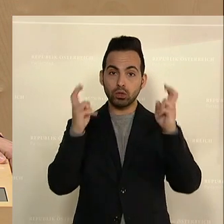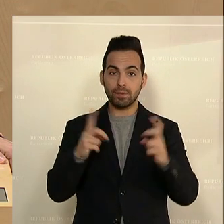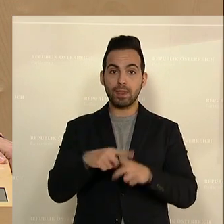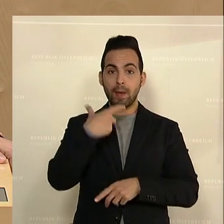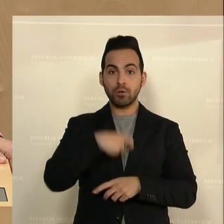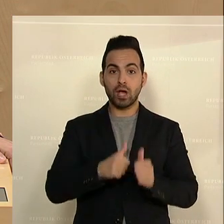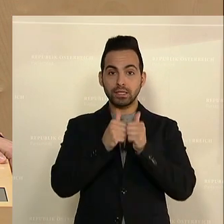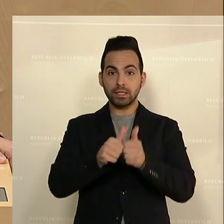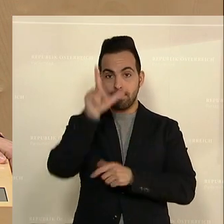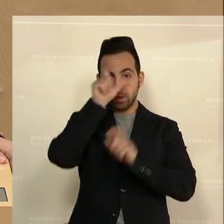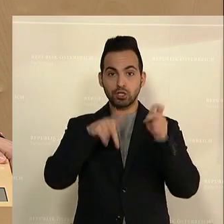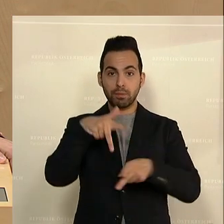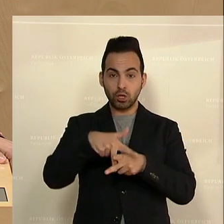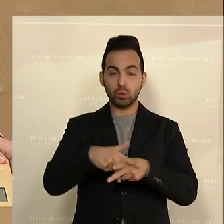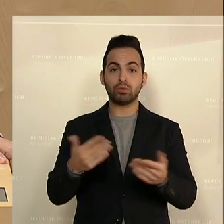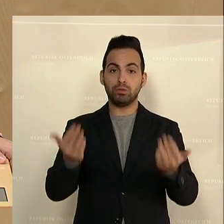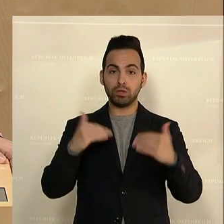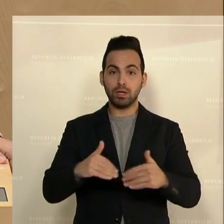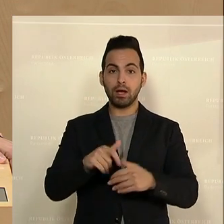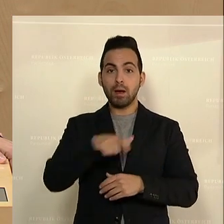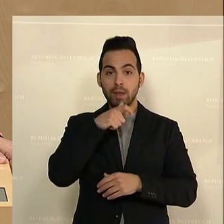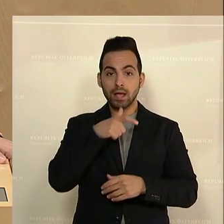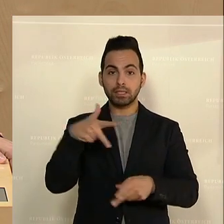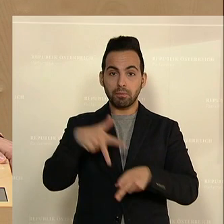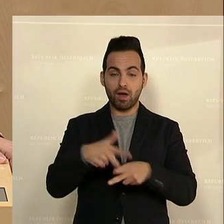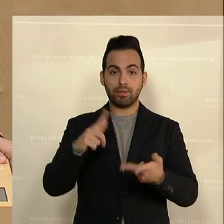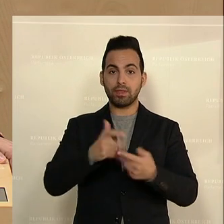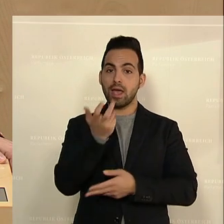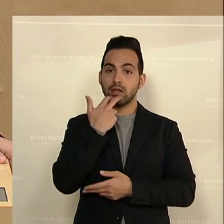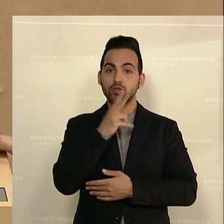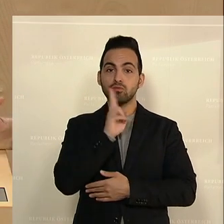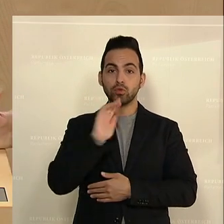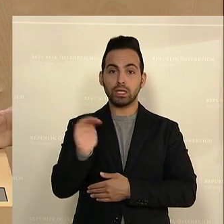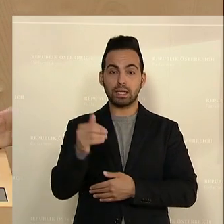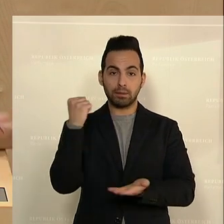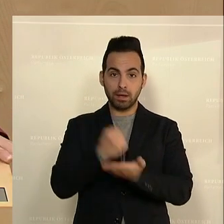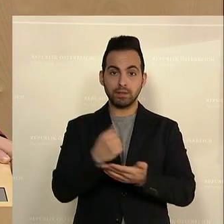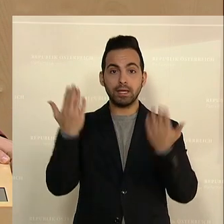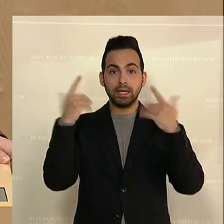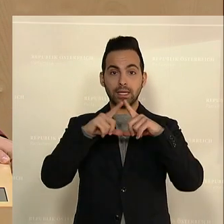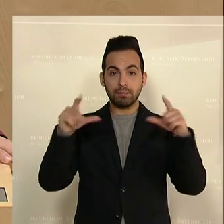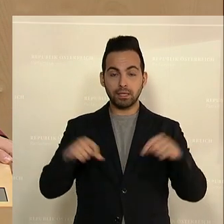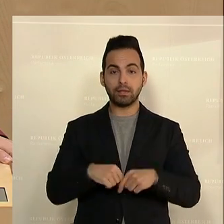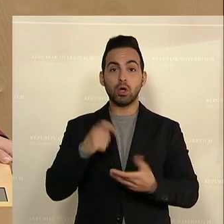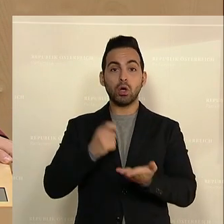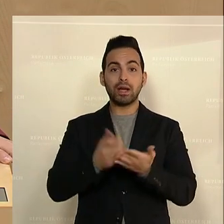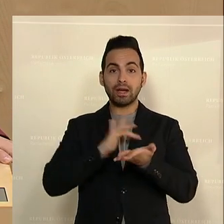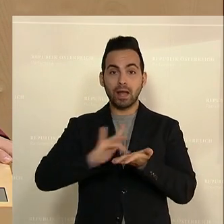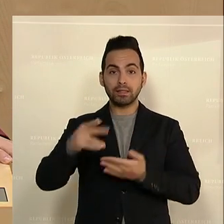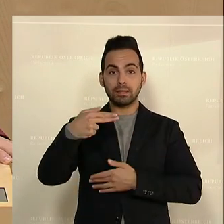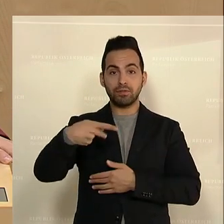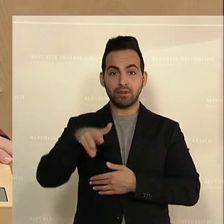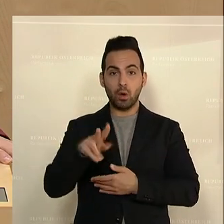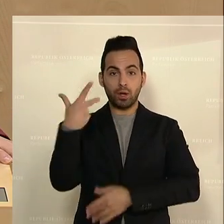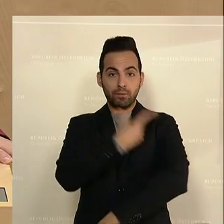persönliche Assistenz für Menschen mit Behinderungen, Plastikpfand, elektronischer Mutter-Kind-Pass, Klimaticket, kostenlose HPV